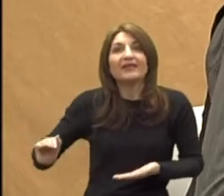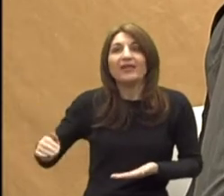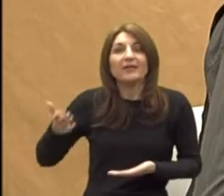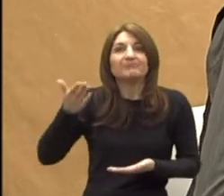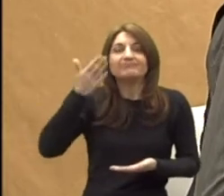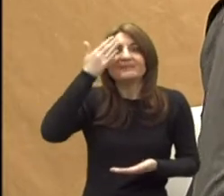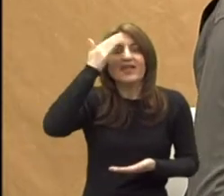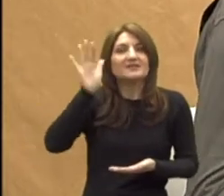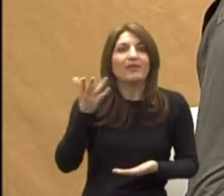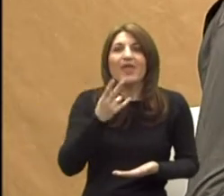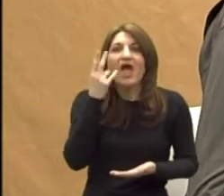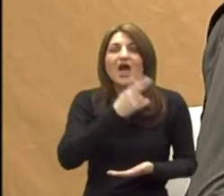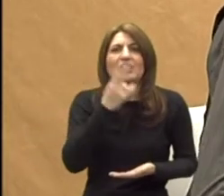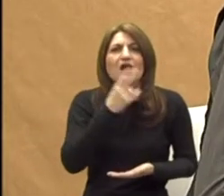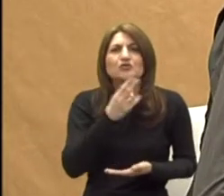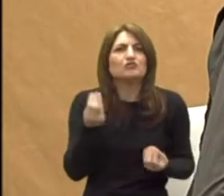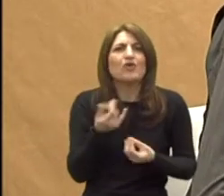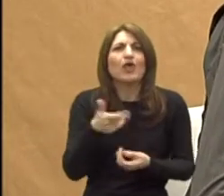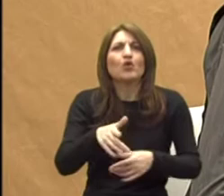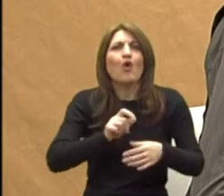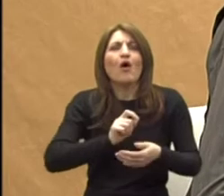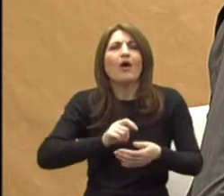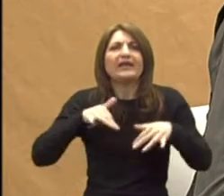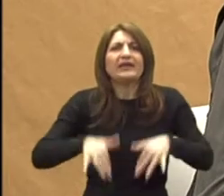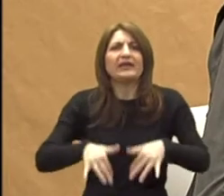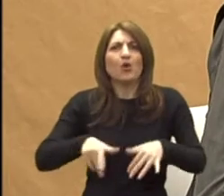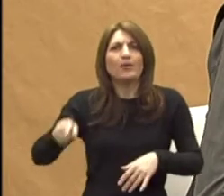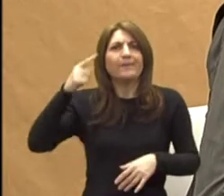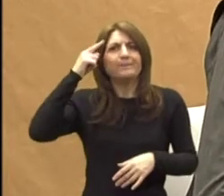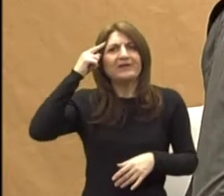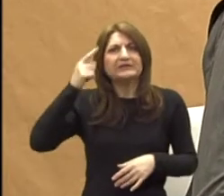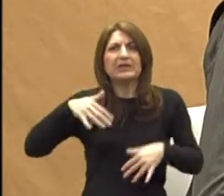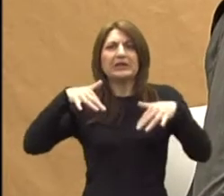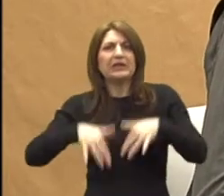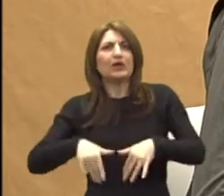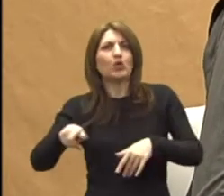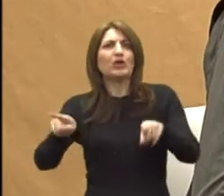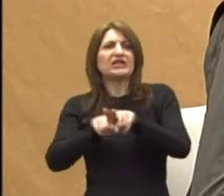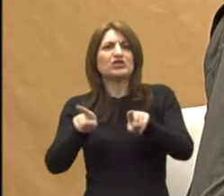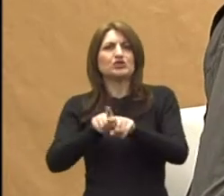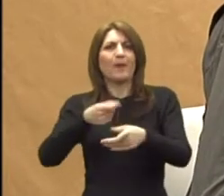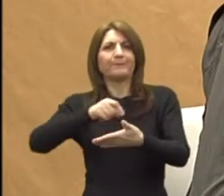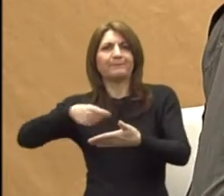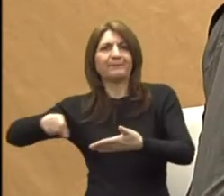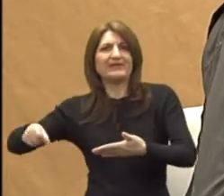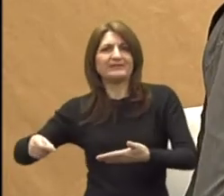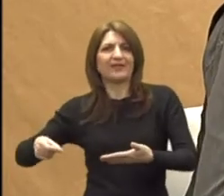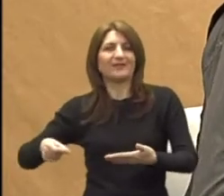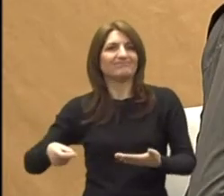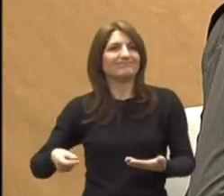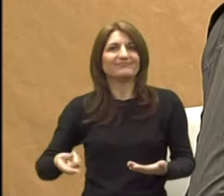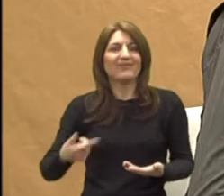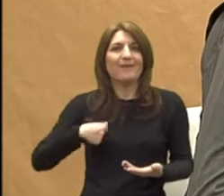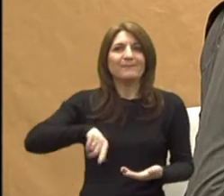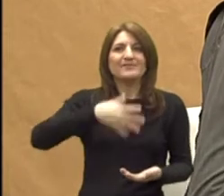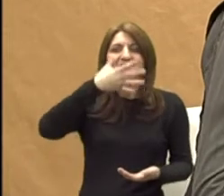što to u stvari znači igra. Nijemo igra pisanje. To je taj terapijski dio koji možda je nekad prenaglašen. A zanimavimo,